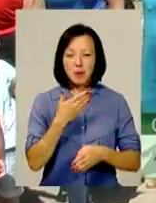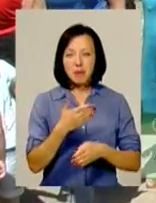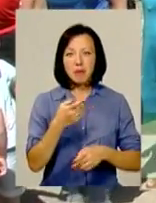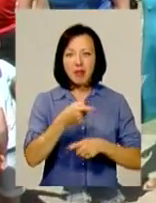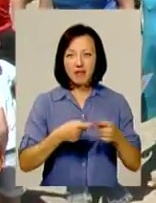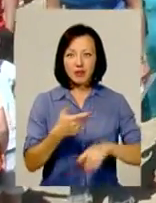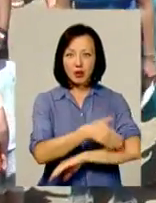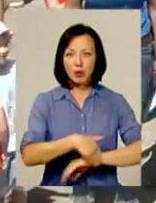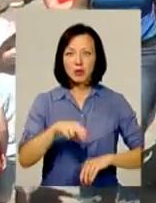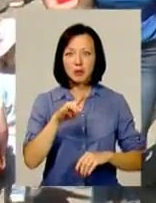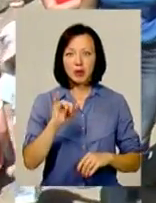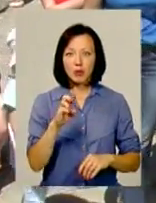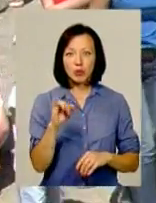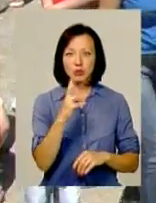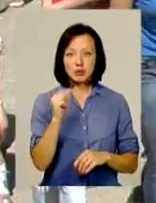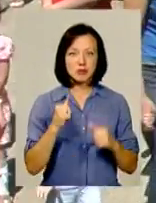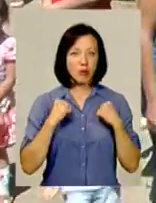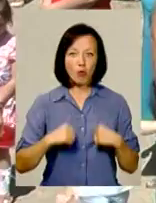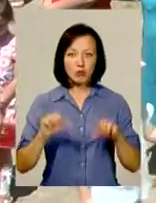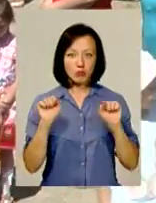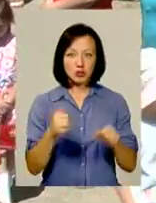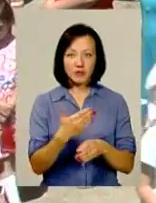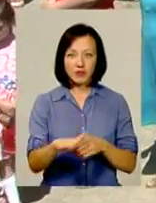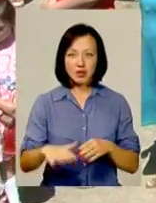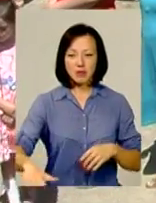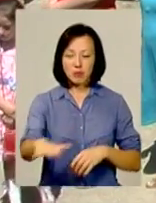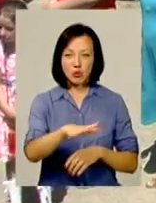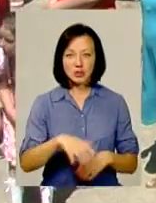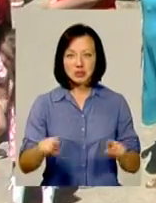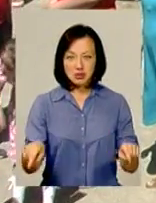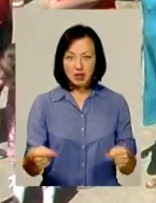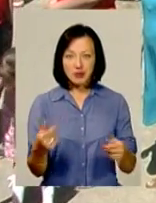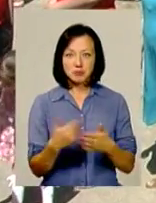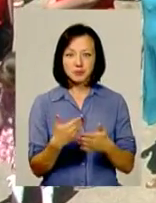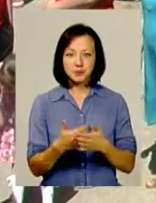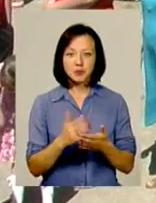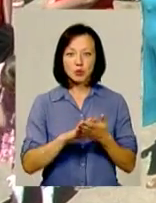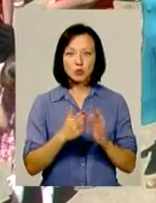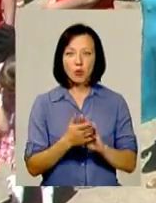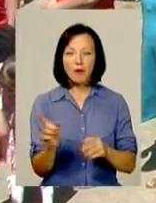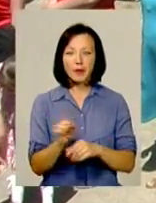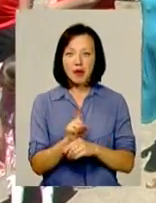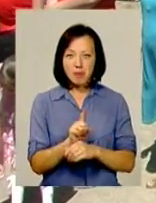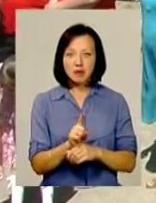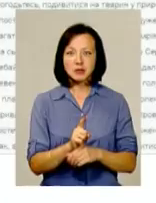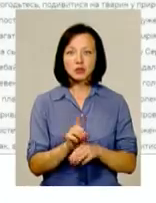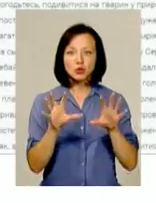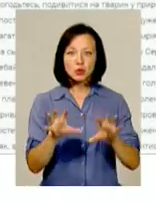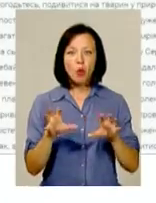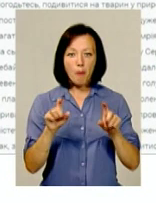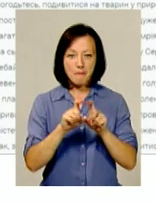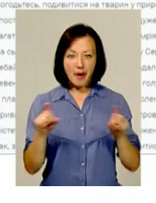Прибужської, теж можна спокійно виділити. Могли б і там створювати, допустимо, условість зробити нормальний, повноцінний зоопарк.